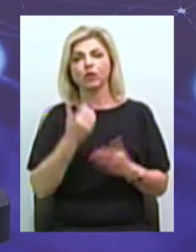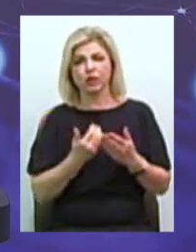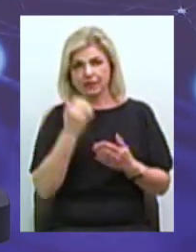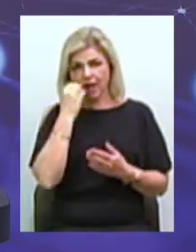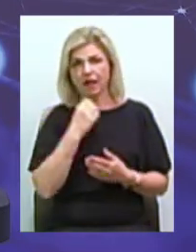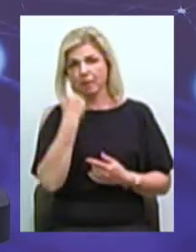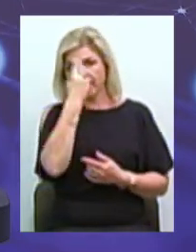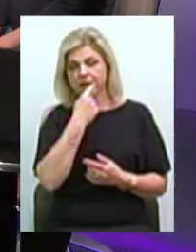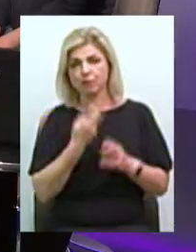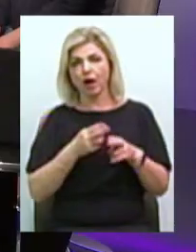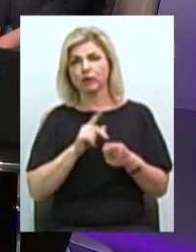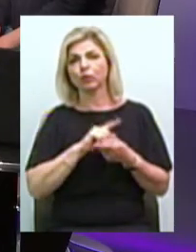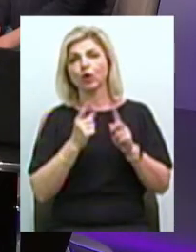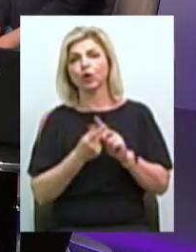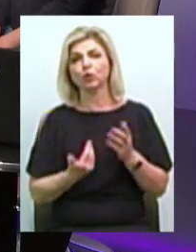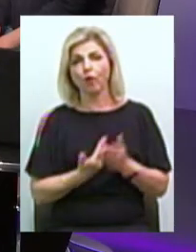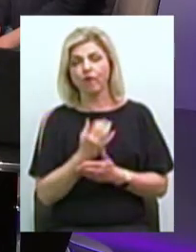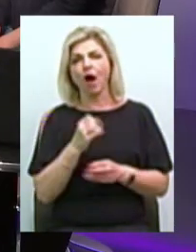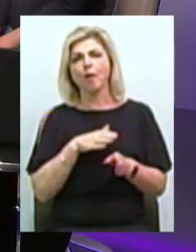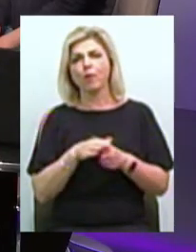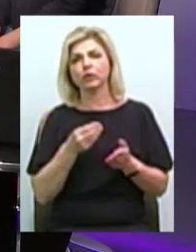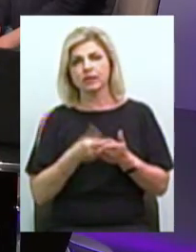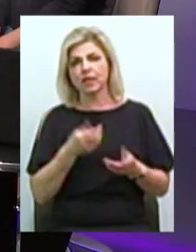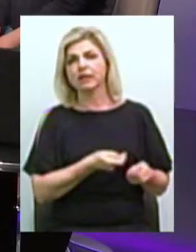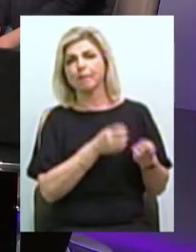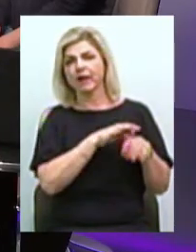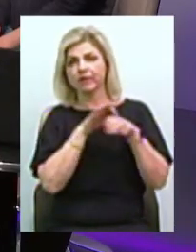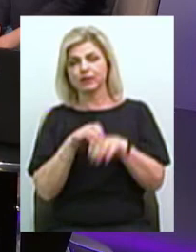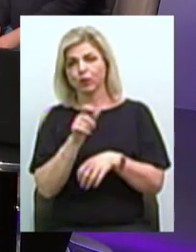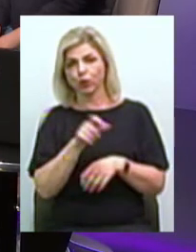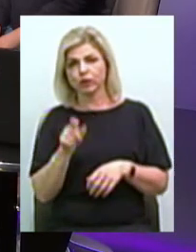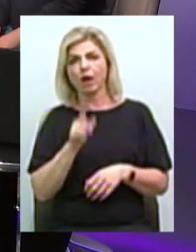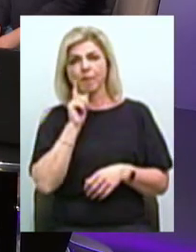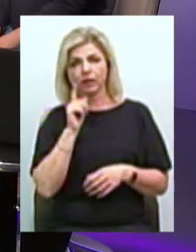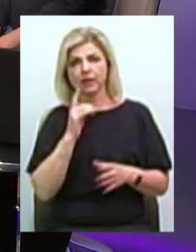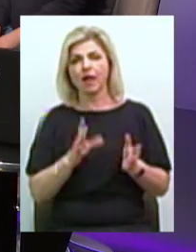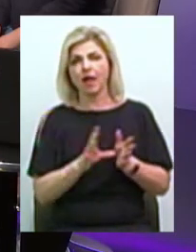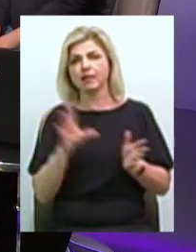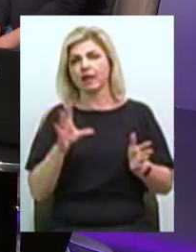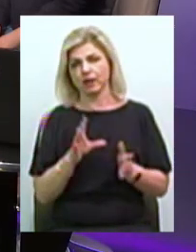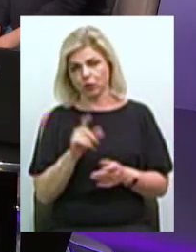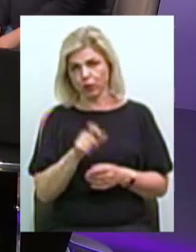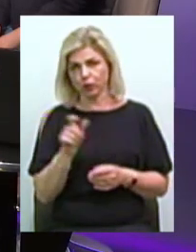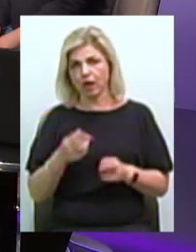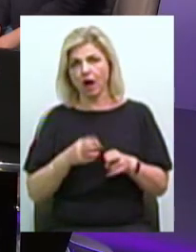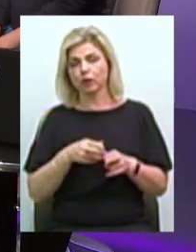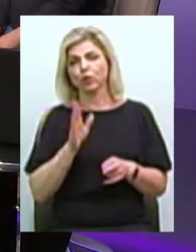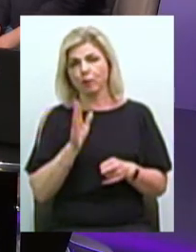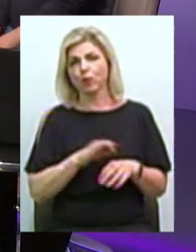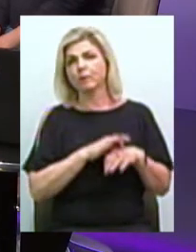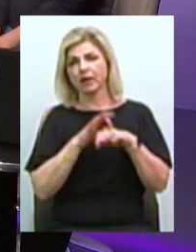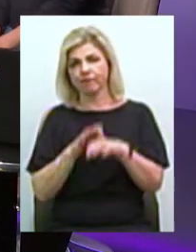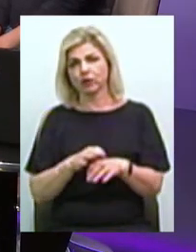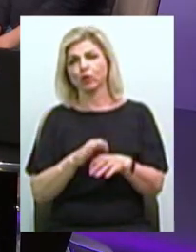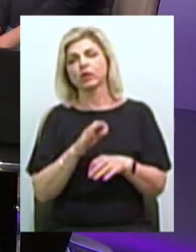полноценно привести новіщих молодих енергічних людей Которі будуть славити Україну к успіху Дякую Спартак,